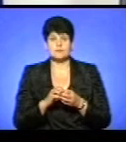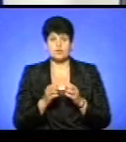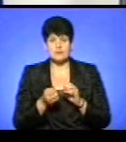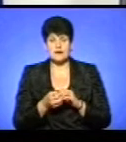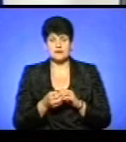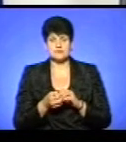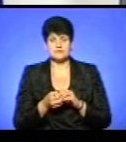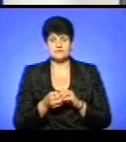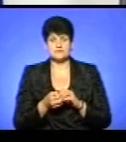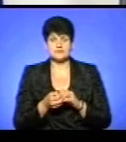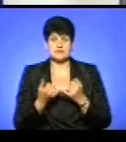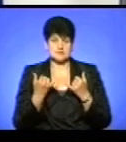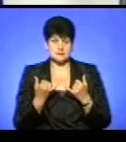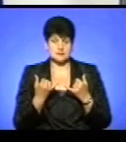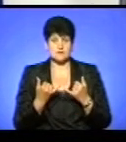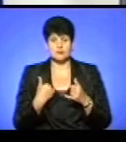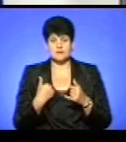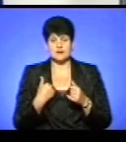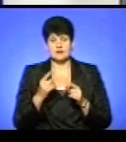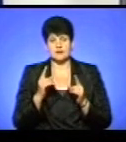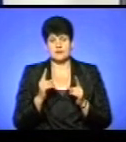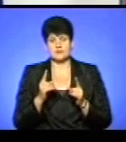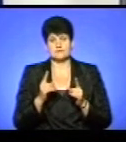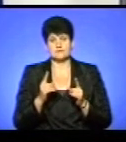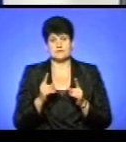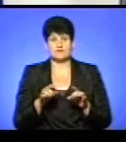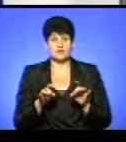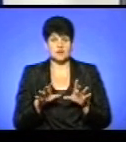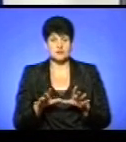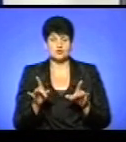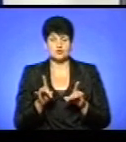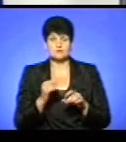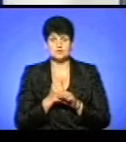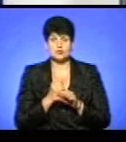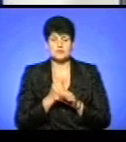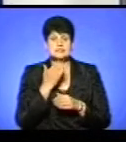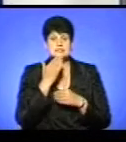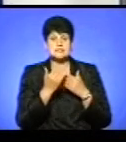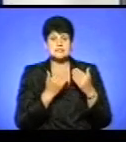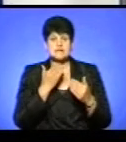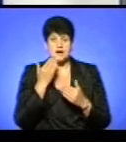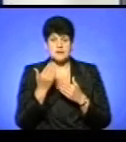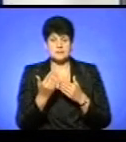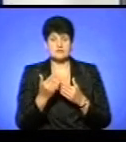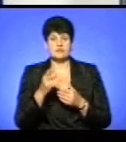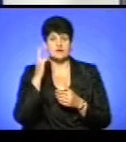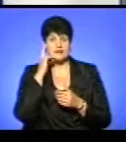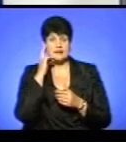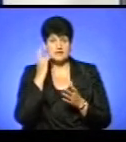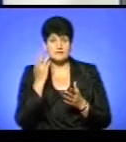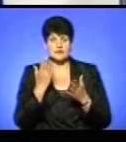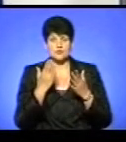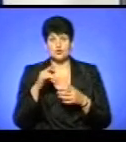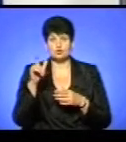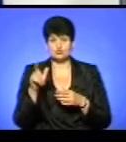досить на часі, то ми навіть вирішили, що ми зробимо запит якось через своїх знайомих в Київ. От якщо